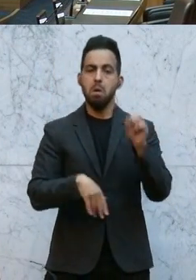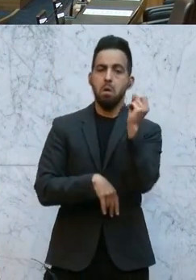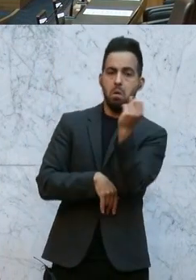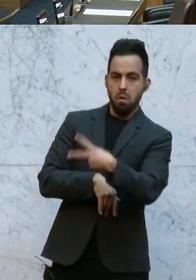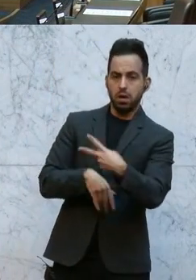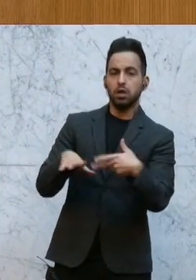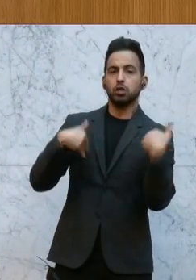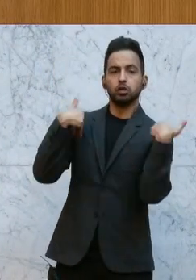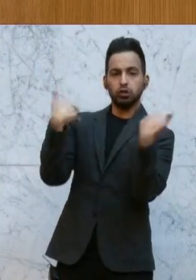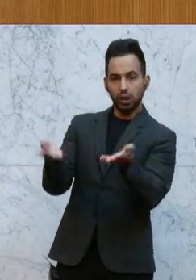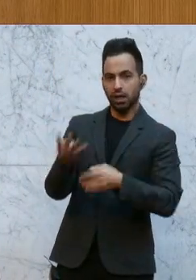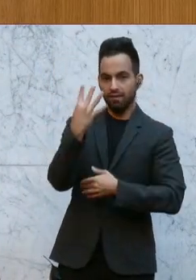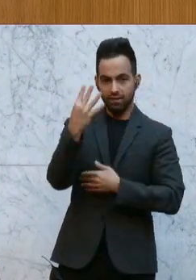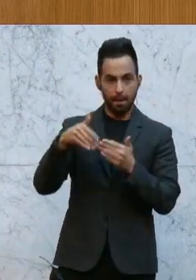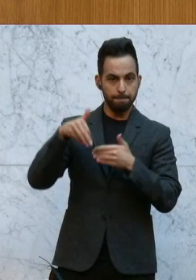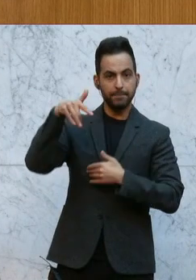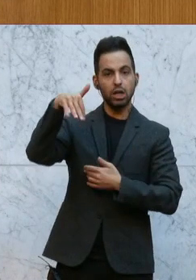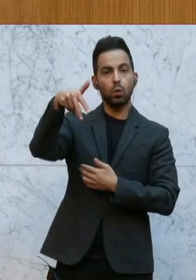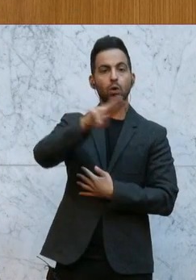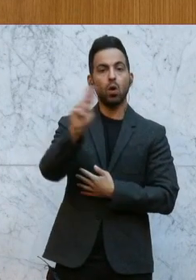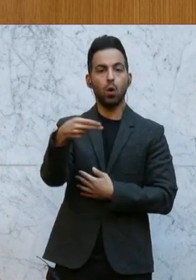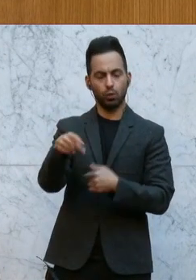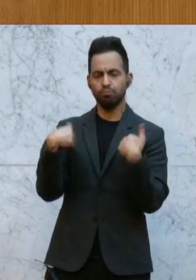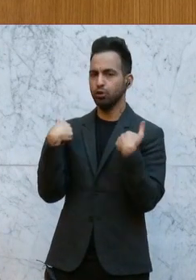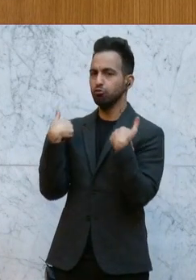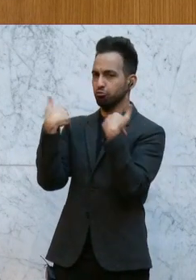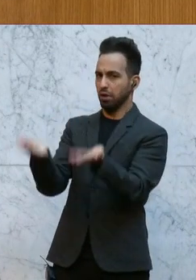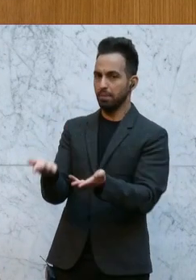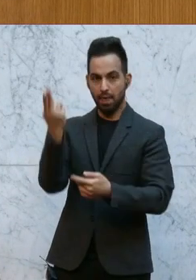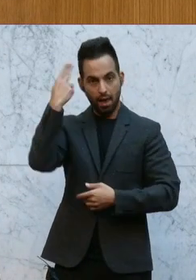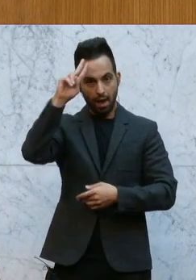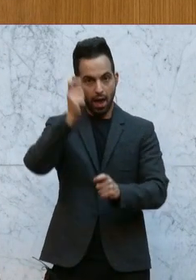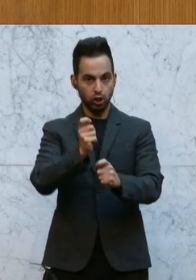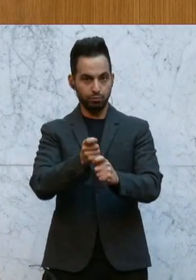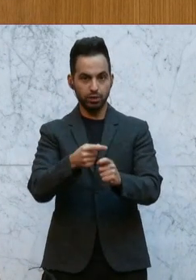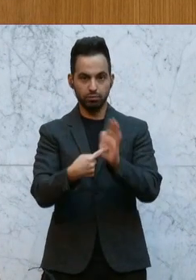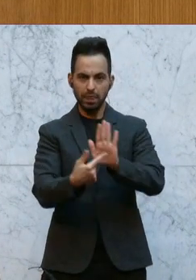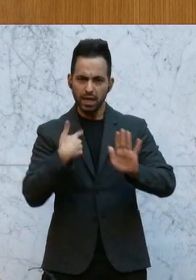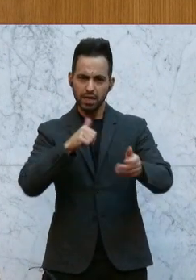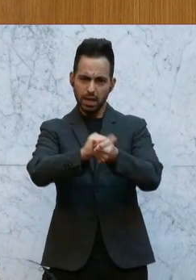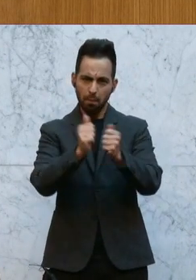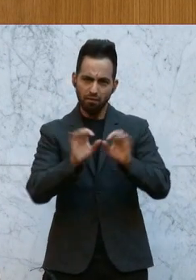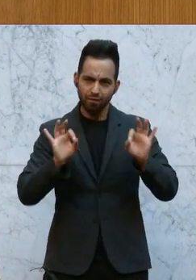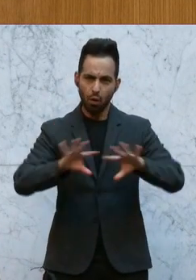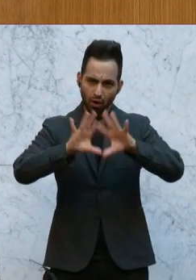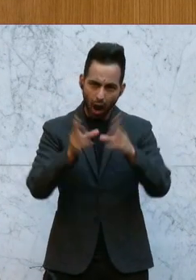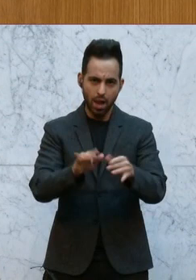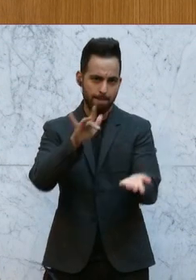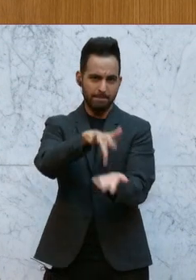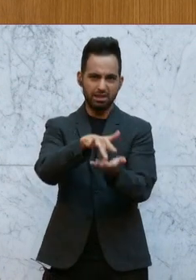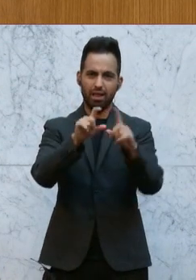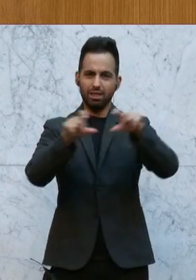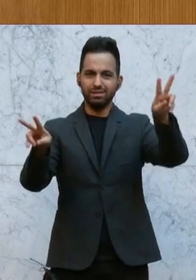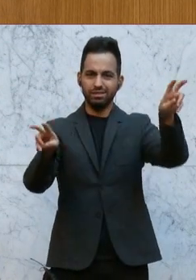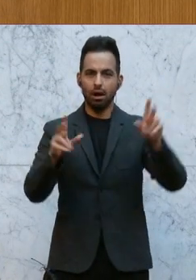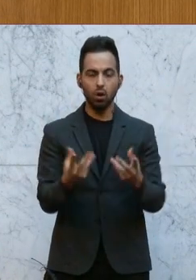okay, wir schenken ihm 4 Millionen Euro. Thomas Schmid schreibt, ich kämpfe für euch mit allen Mitteln. Und warum sage ich dieses